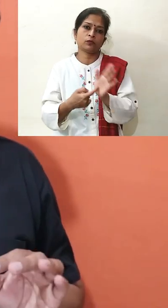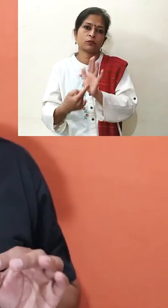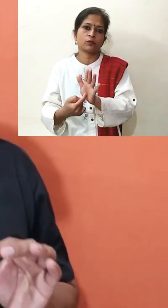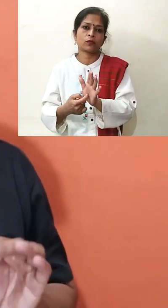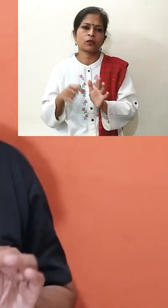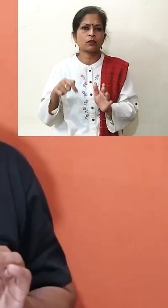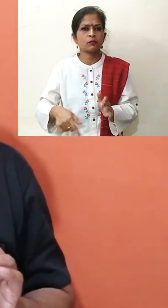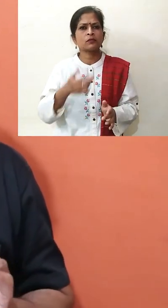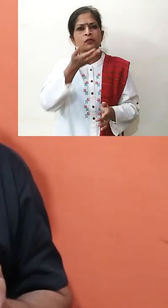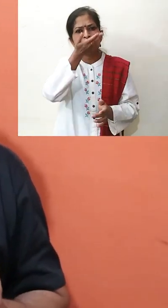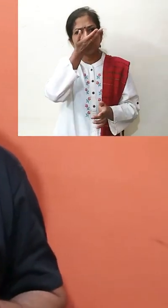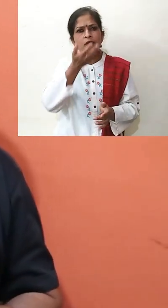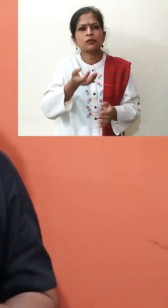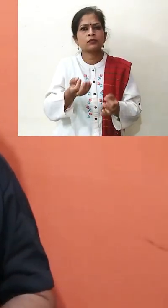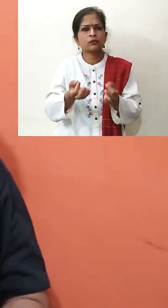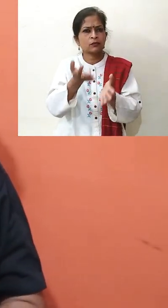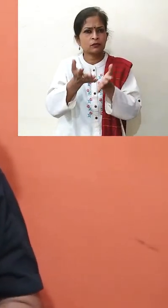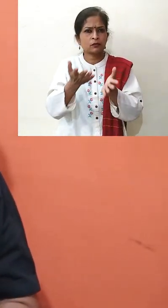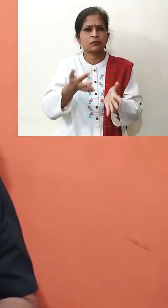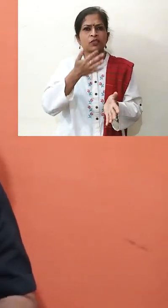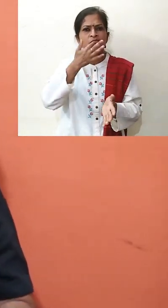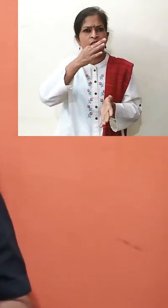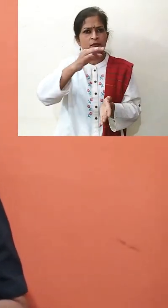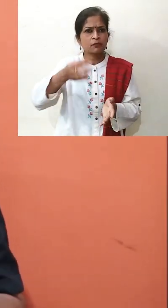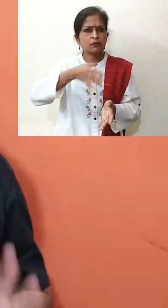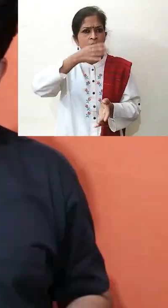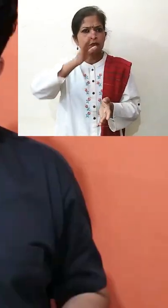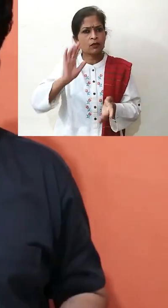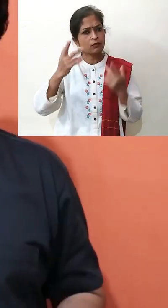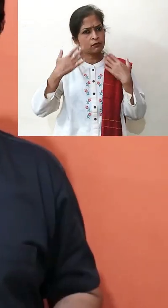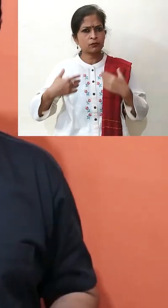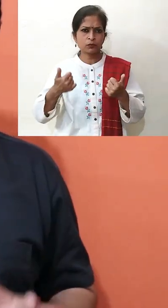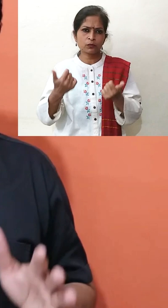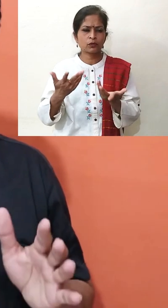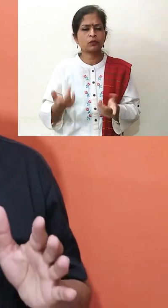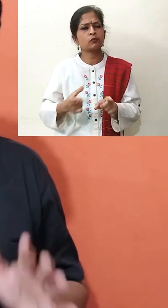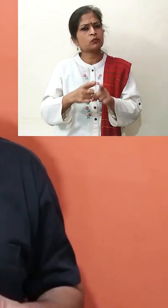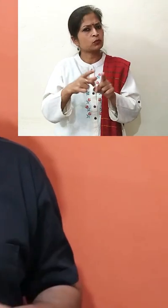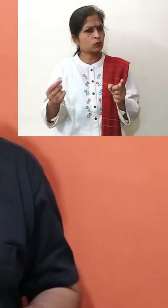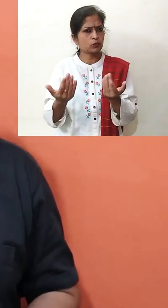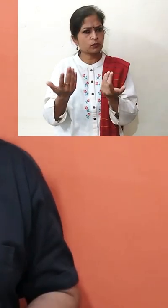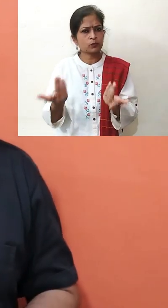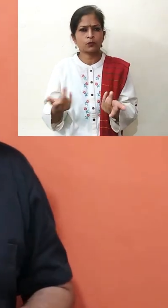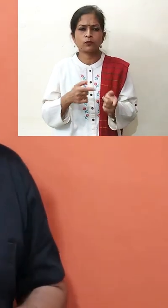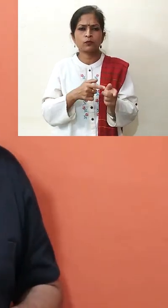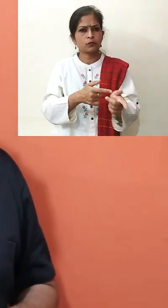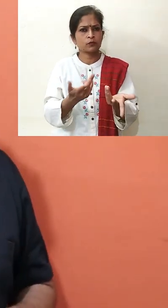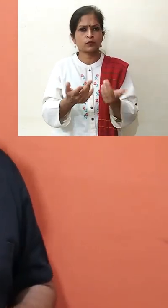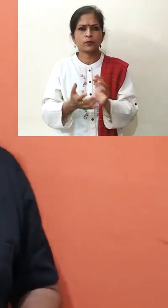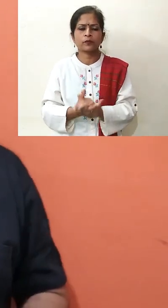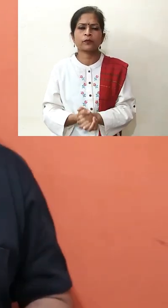नमकीन वा गुल्गने पानी से गरारे करना स्वास्ते के लिए अब धायक है, वो हमें करने चाहिए.